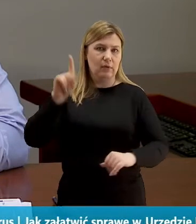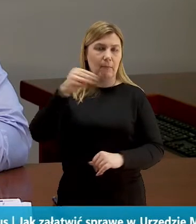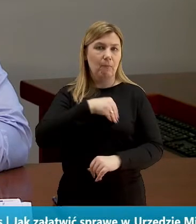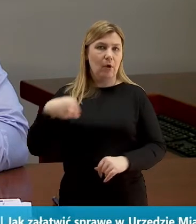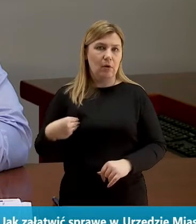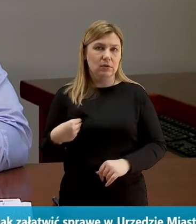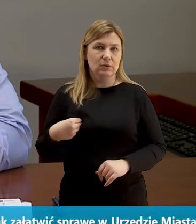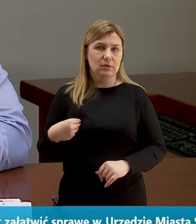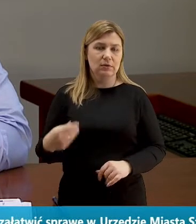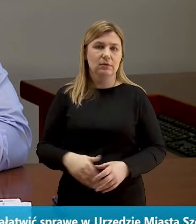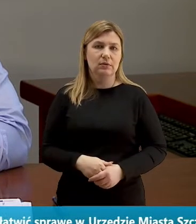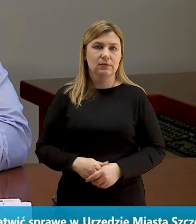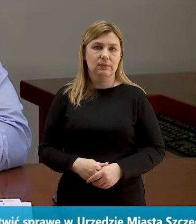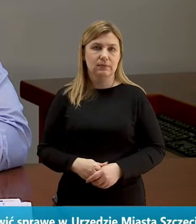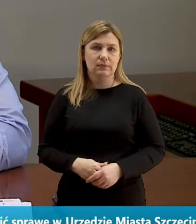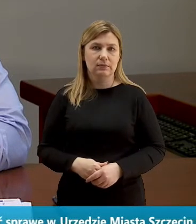rząd.